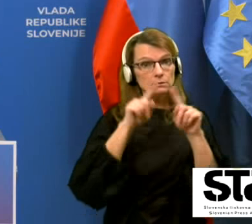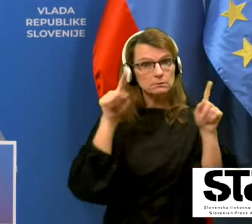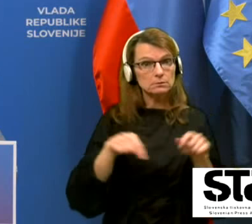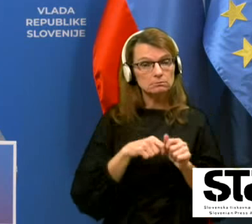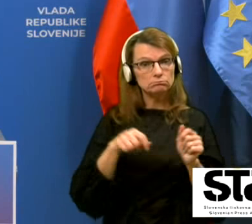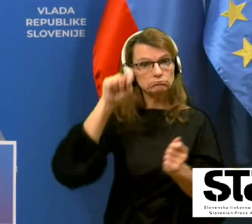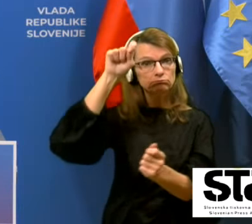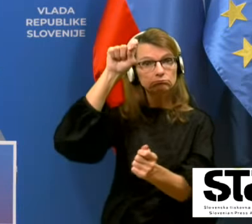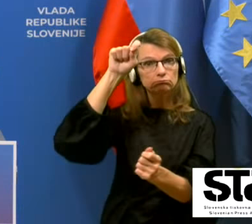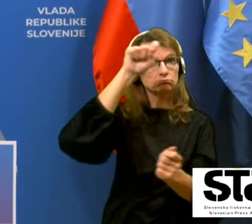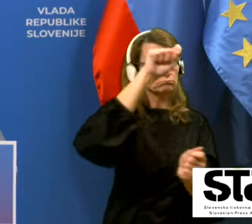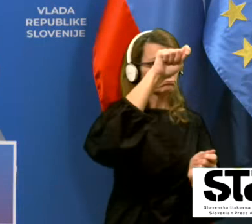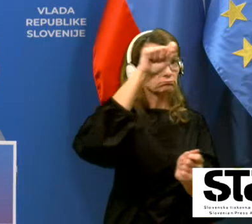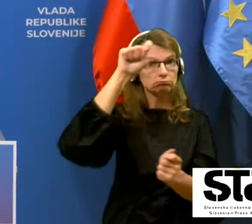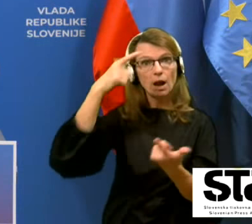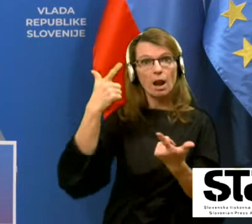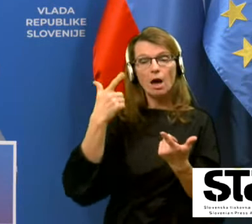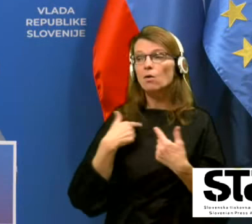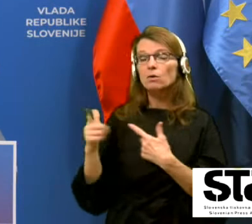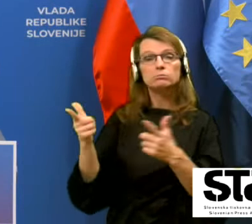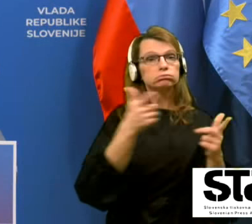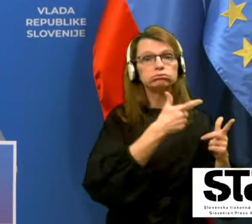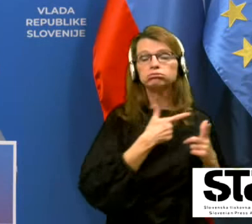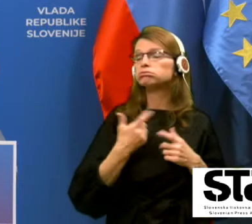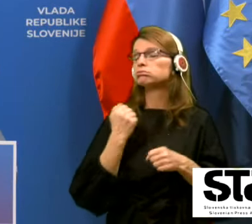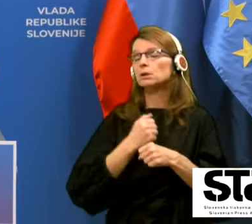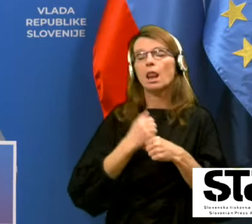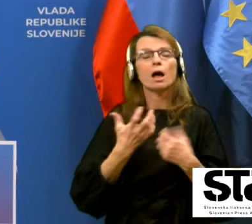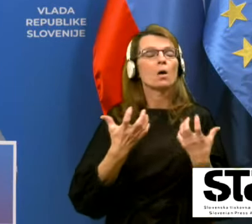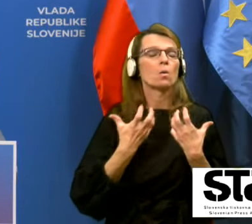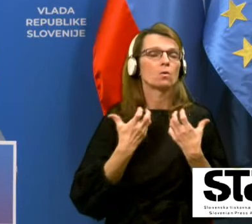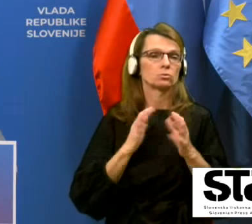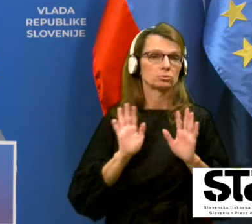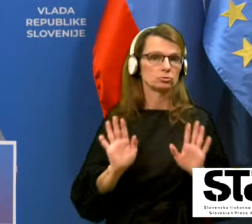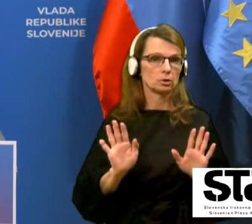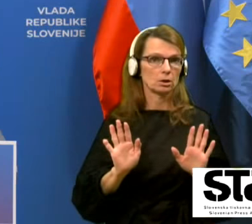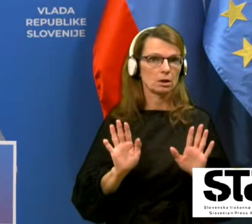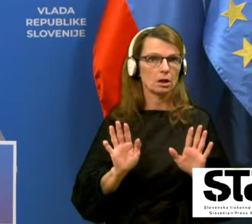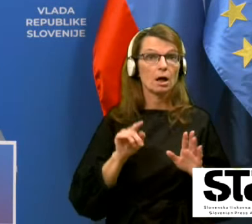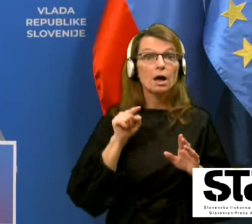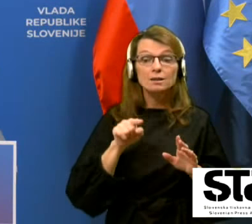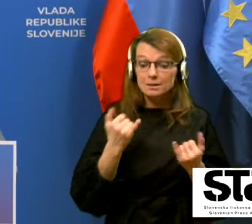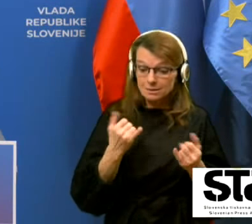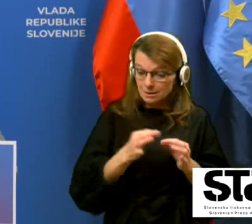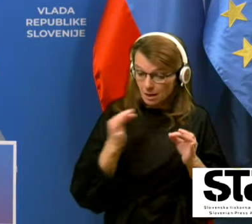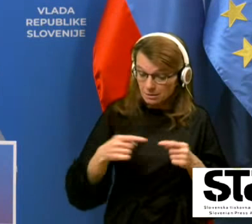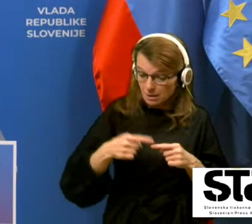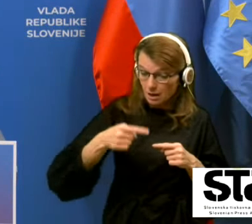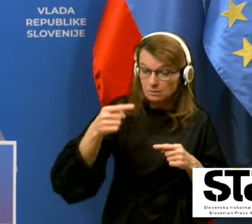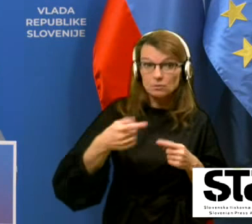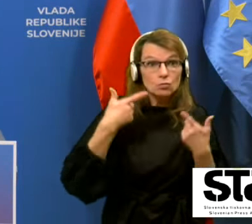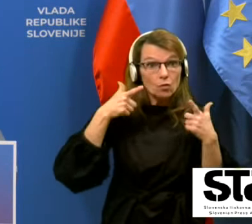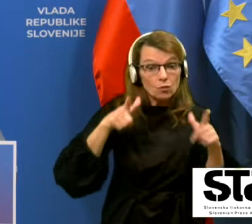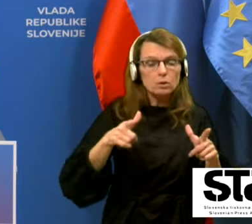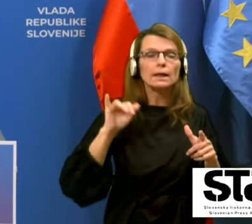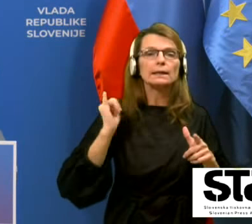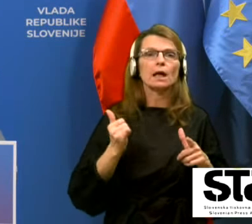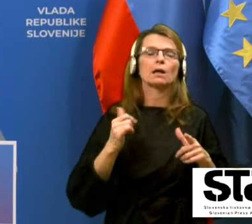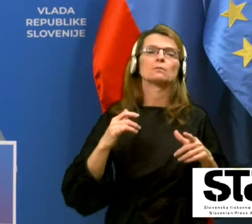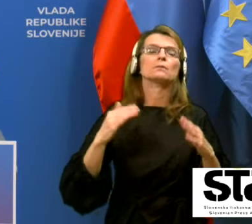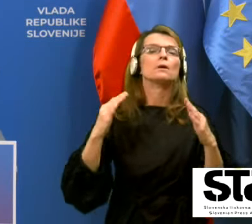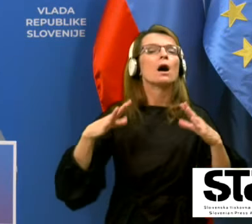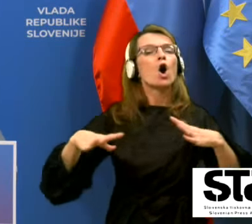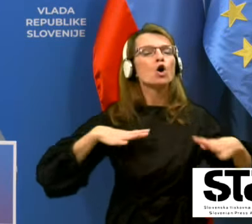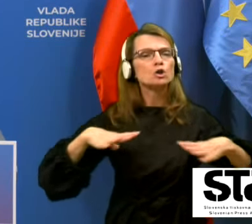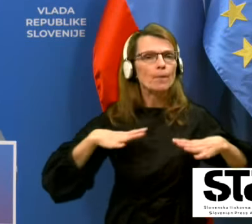kam bo hodil in kaj bo pravzaprav počel. Tisto, kar je v teh dneh dovoljeno, pa je dogajanje v gospodinstvih,